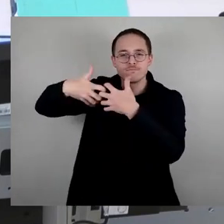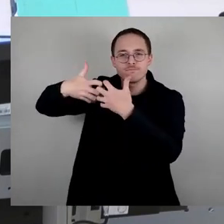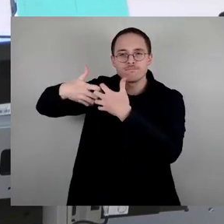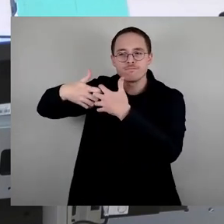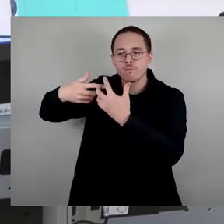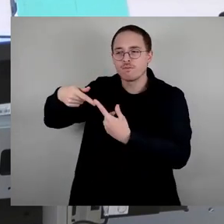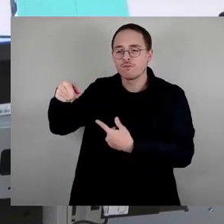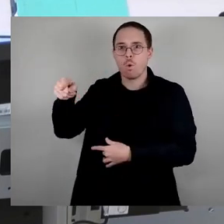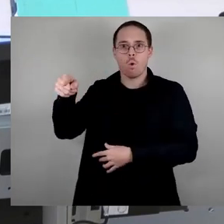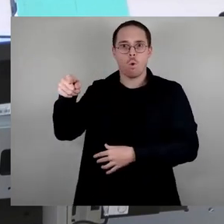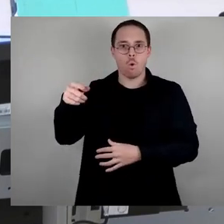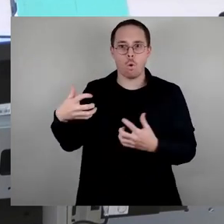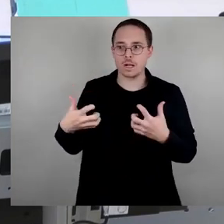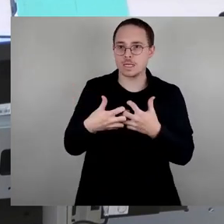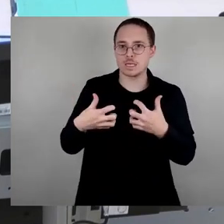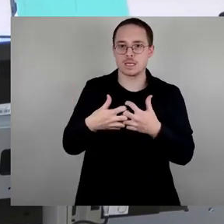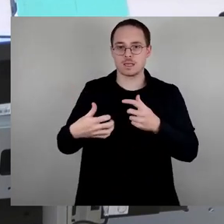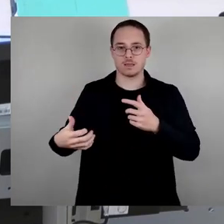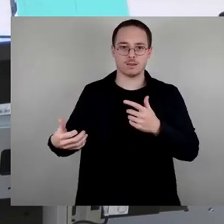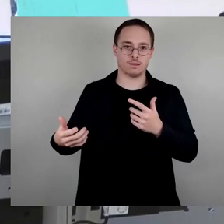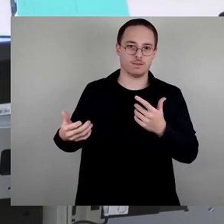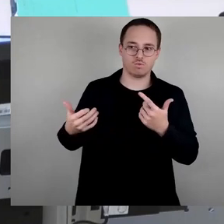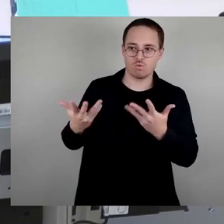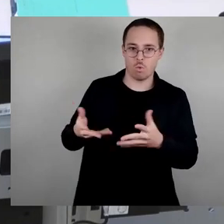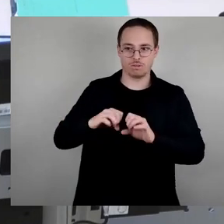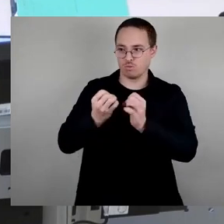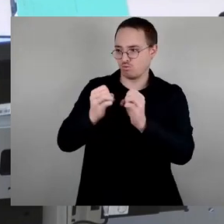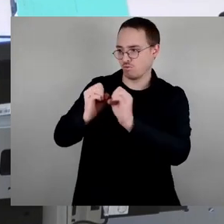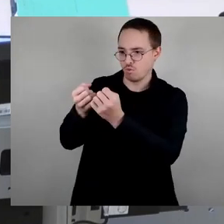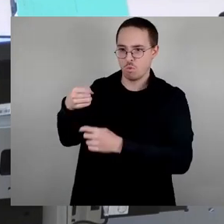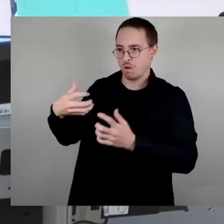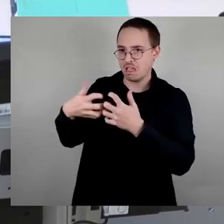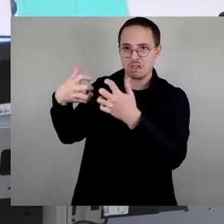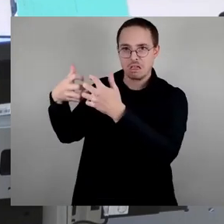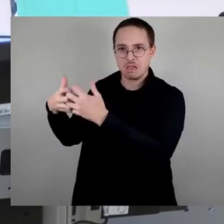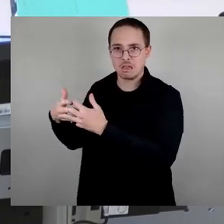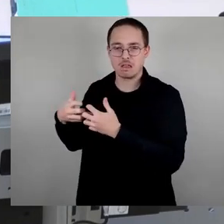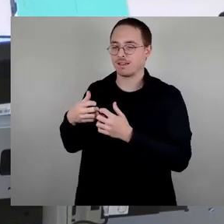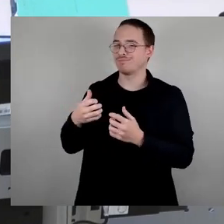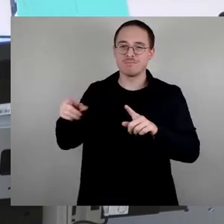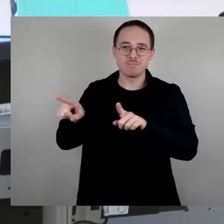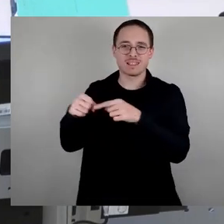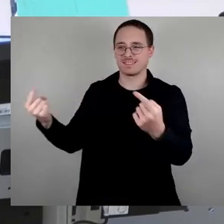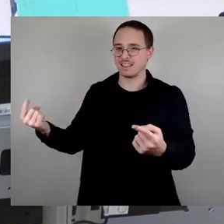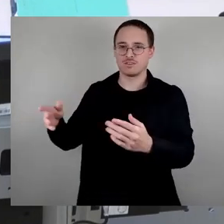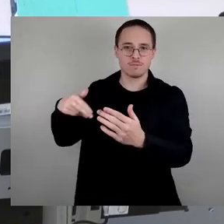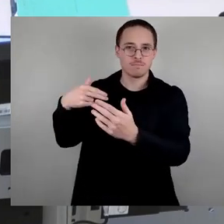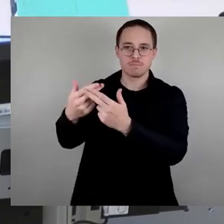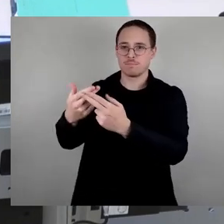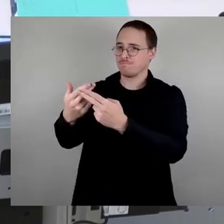Krieg für jede Art von Situation ist einfach unredlich. Es gibt einen großen Unterschied,